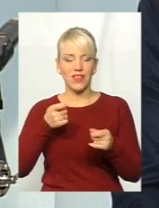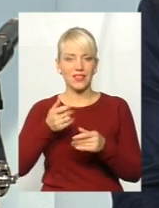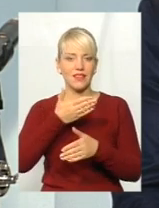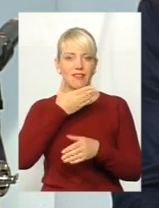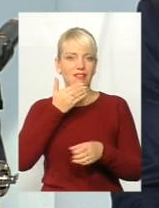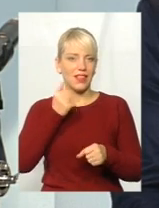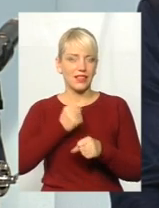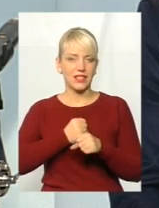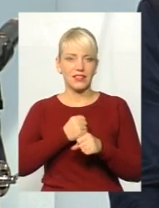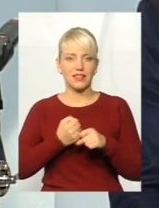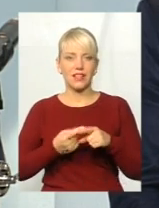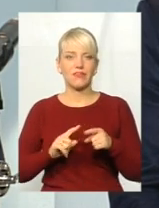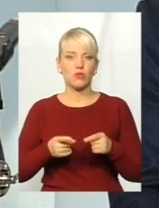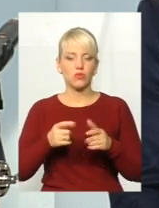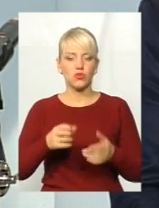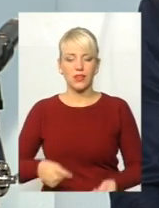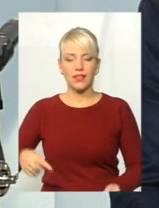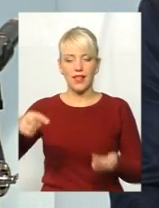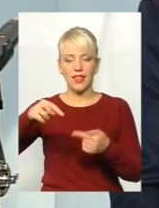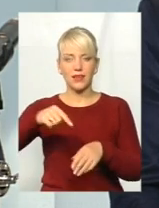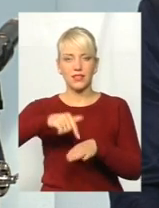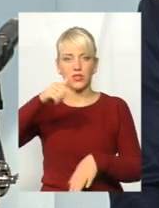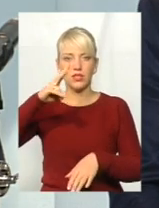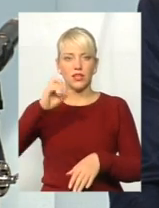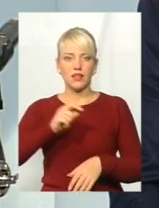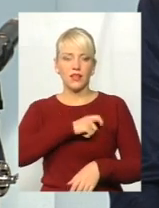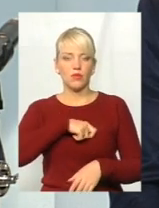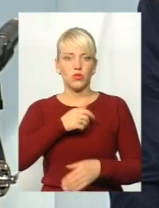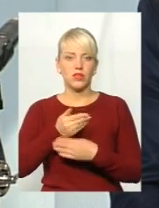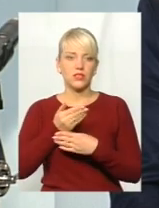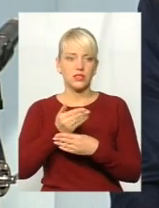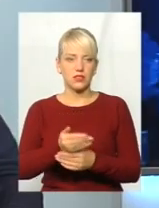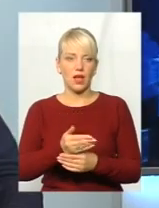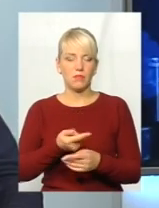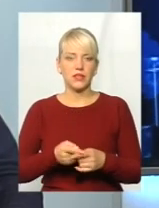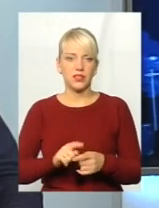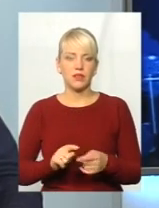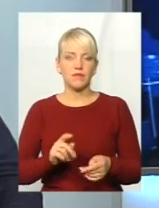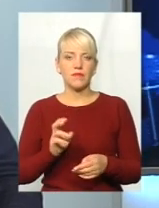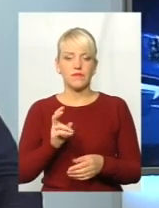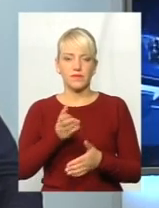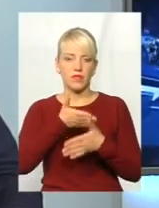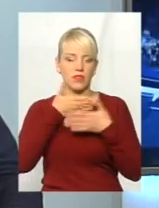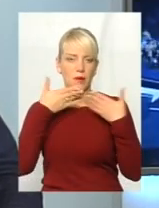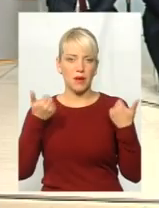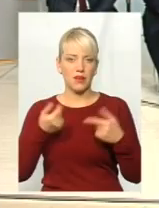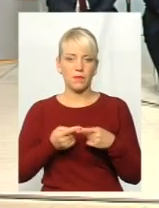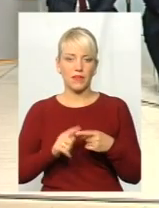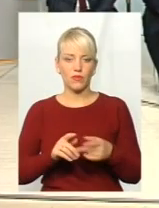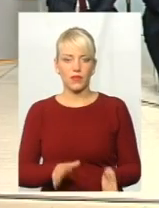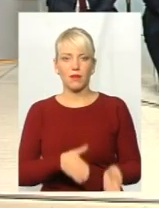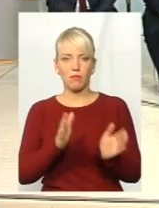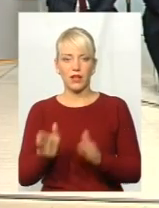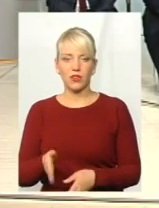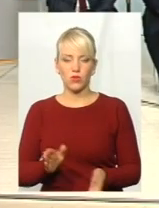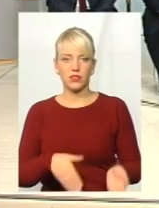тому що належного реагування на ті депутатські запити дуже почасті, будемо казати, немає. Тобто вони переносяться з